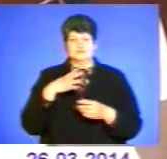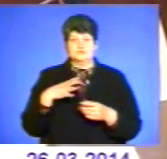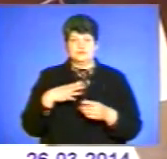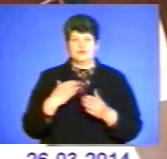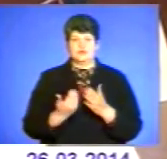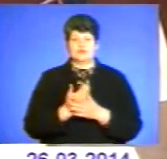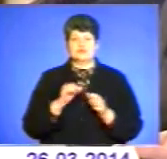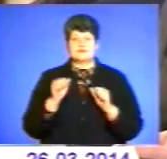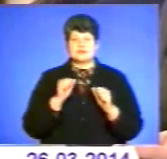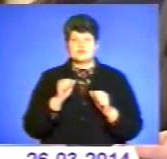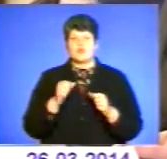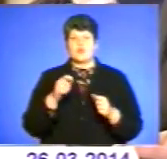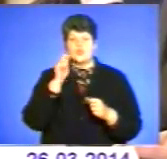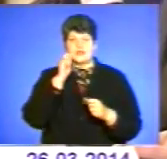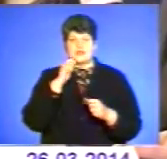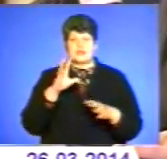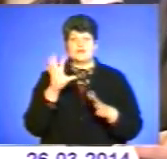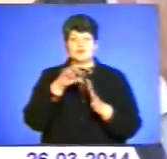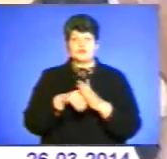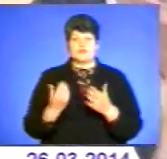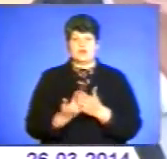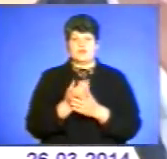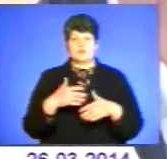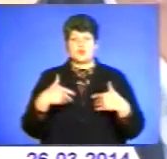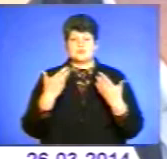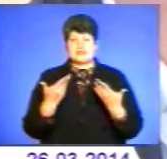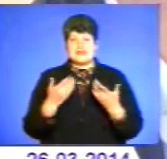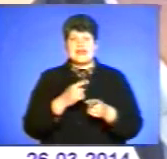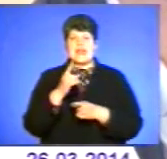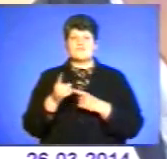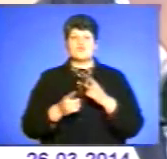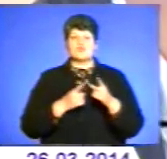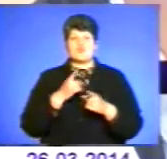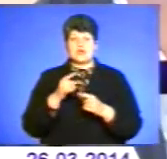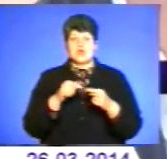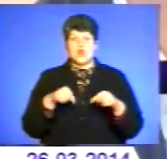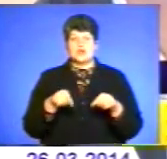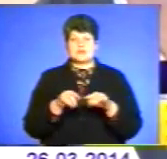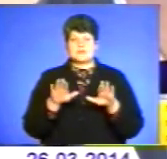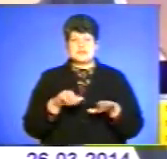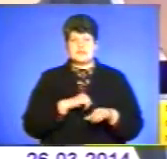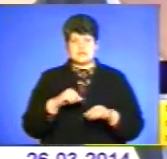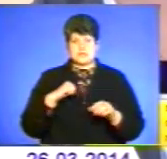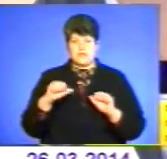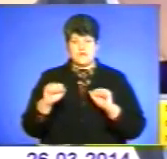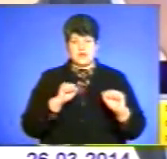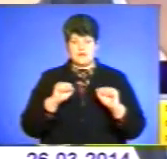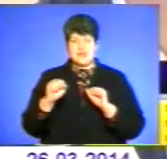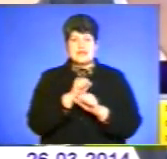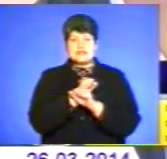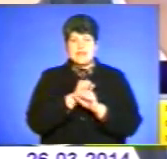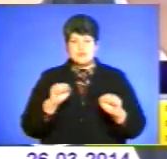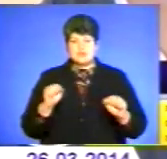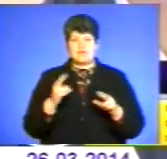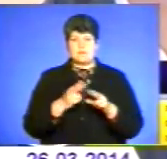країни і вносять свої пропозиції стосовно реформ. Реформування органів місцевого самоврядування неможливе